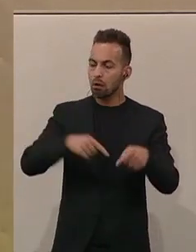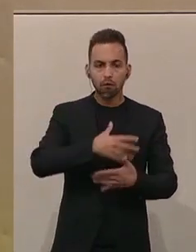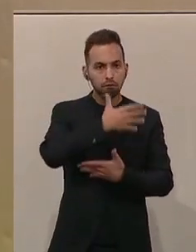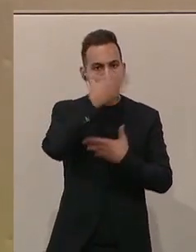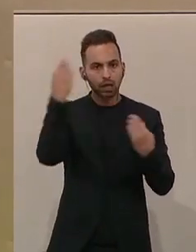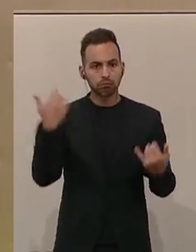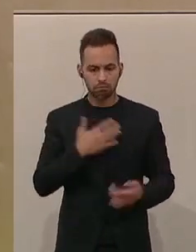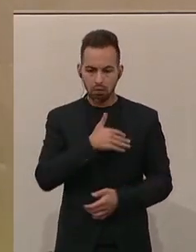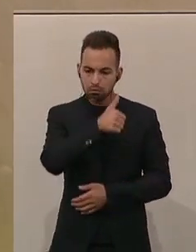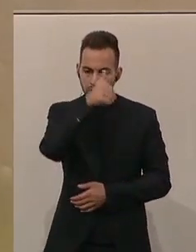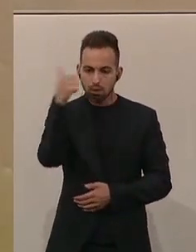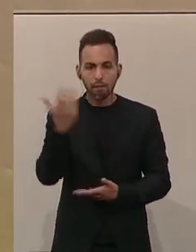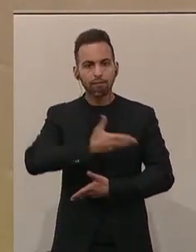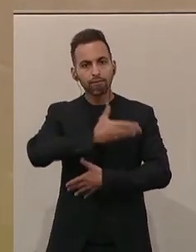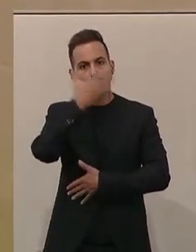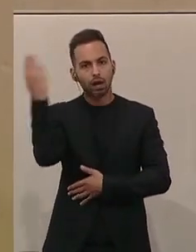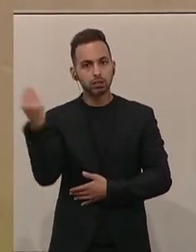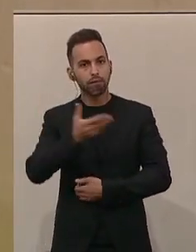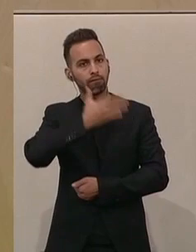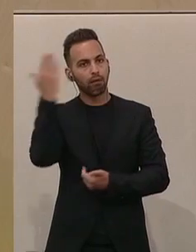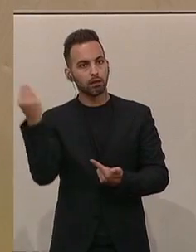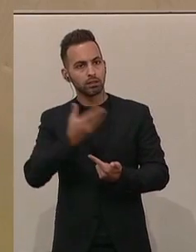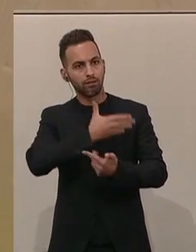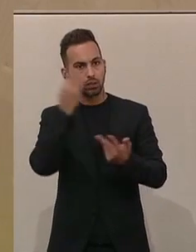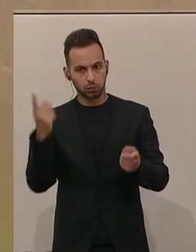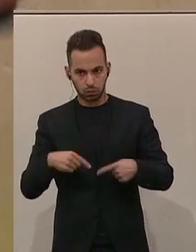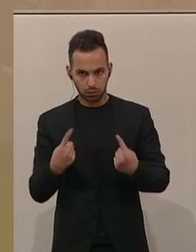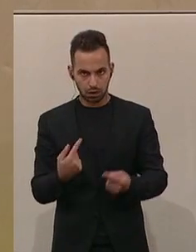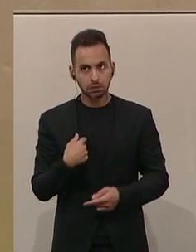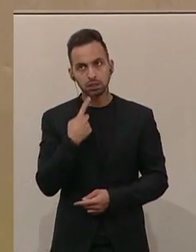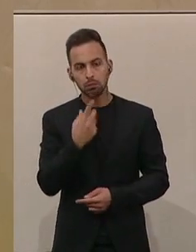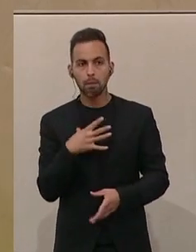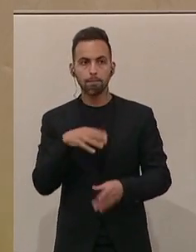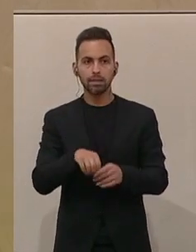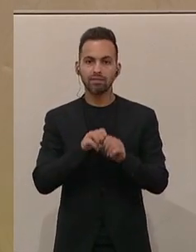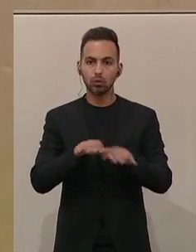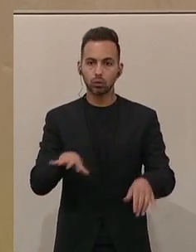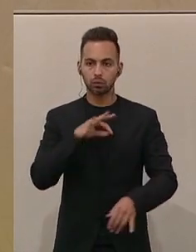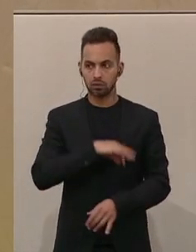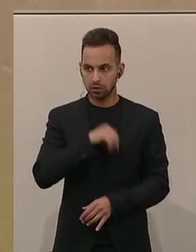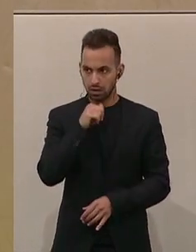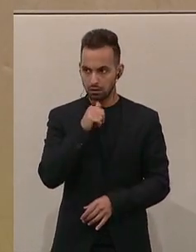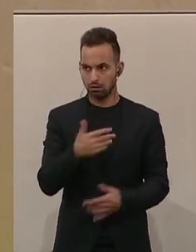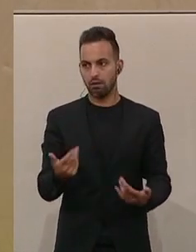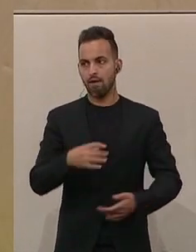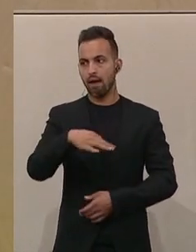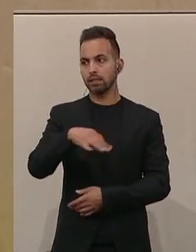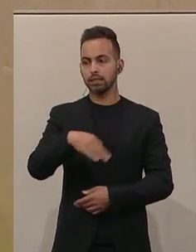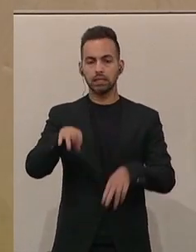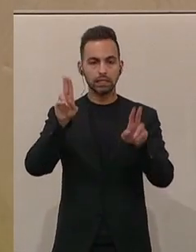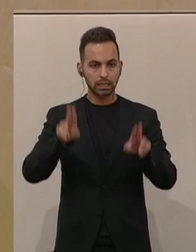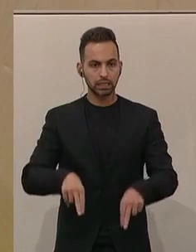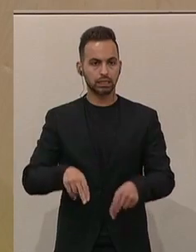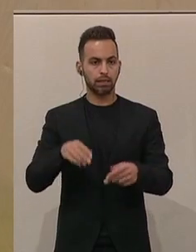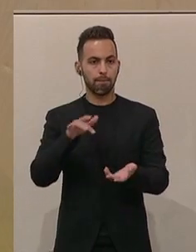wissen, wie Sie richtig heißen. Und dann wollen wir sagen, wir haben eine Mitwirkungspflicht. Das einzige wichtige und richtige Mittel ist die Möglichkeit,